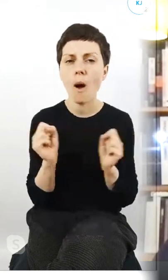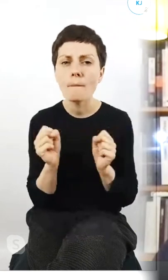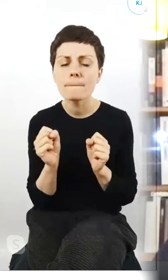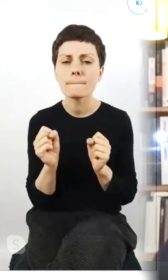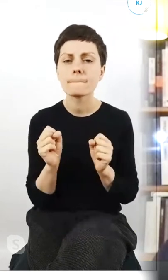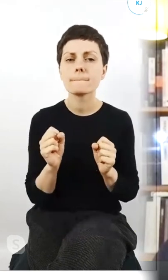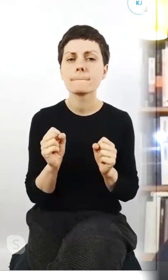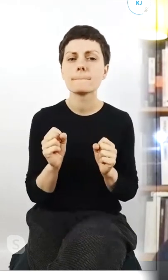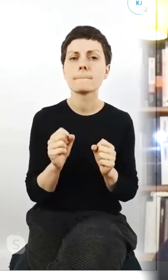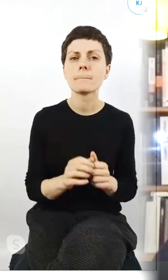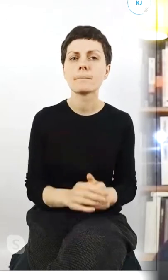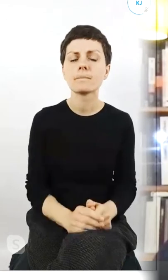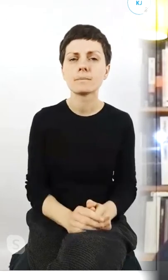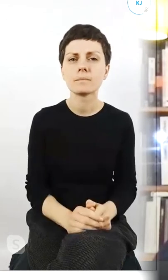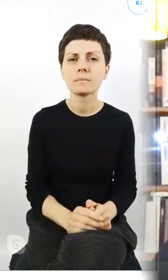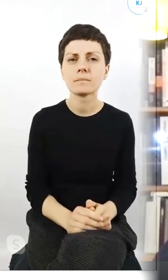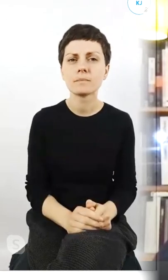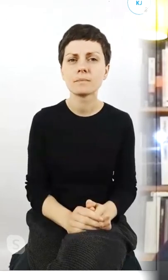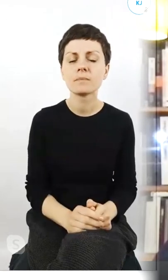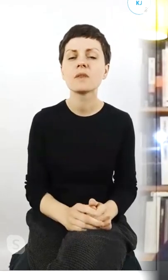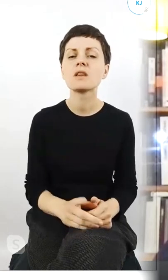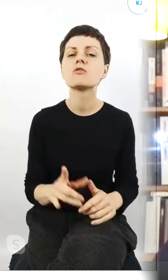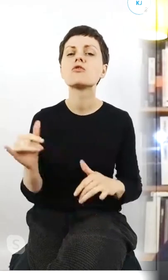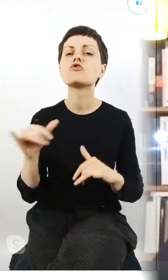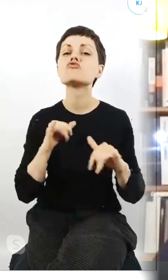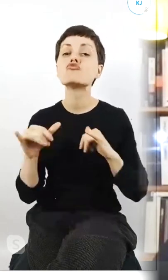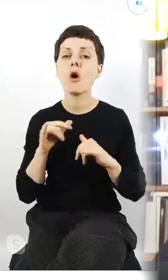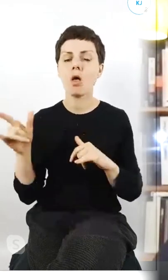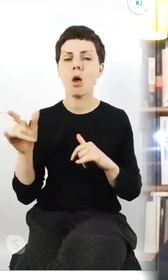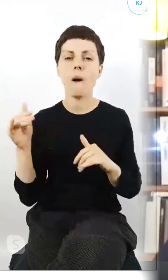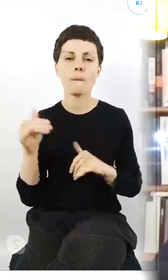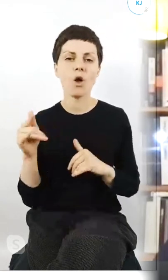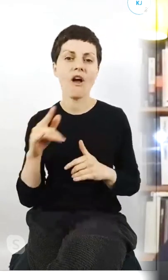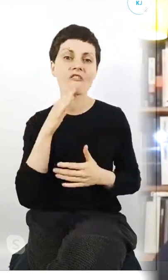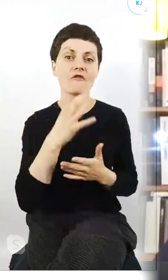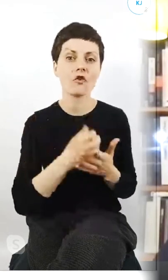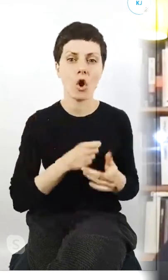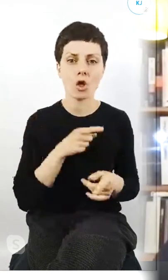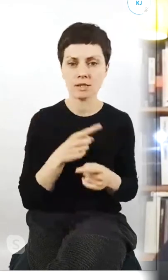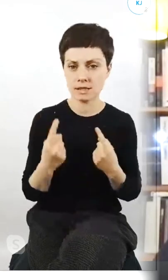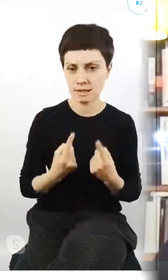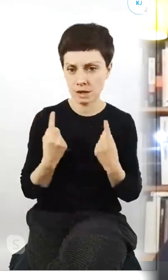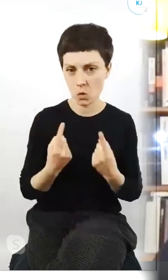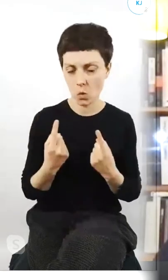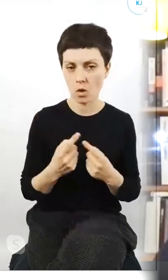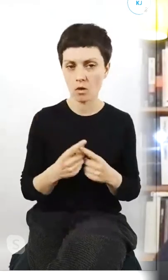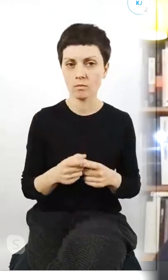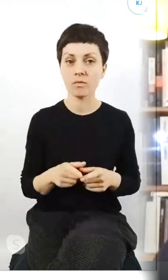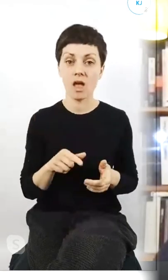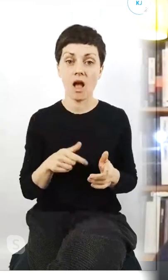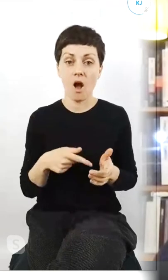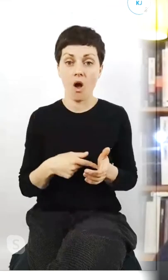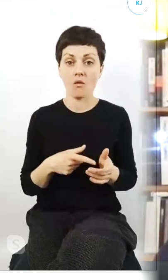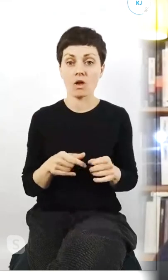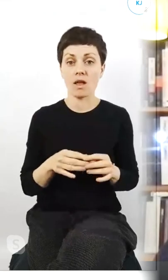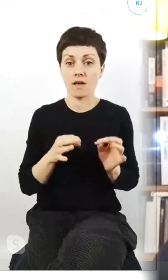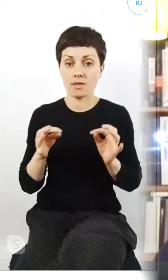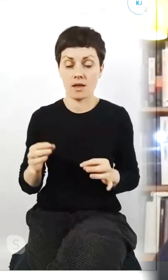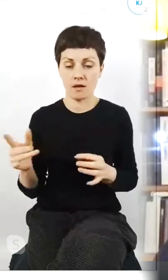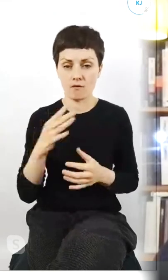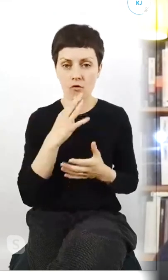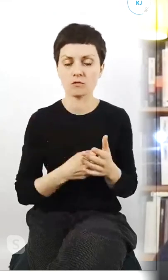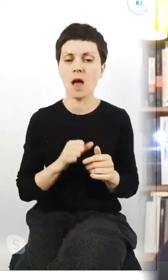że rząd może to wykorzystać w Polsce sytuacji, tak jak wykorzystuję do tej sytuacji, żeby